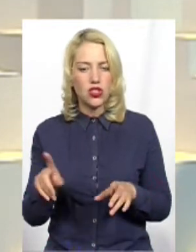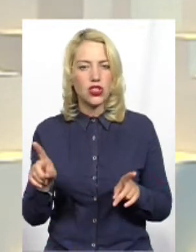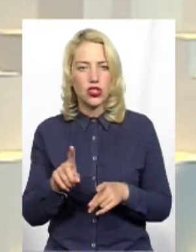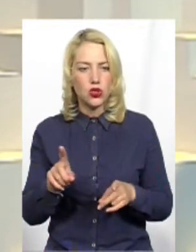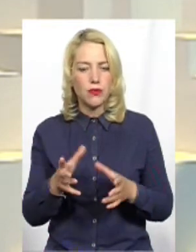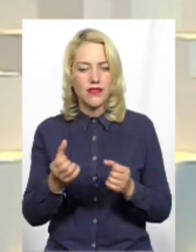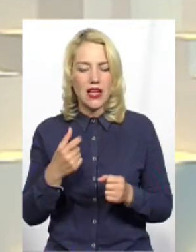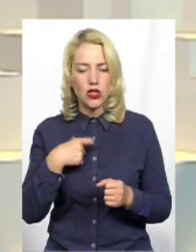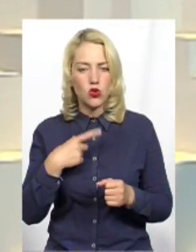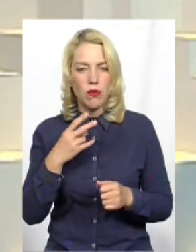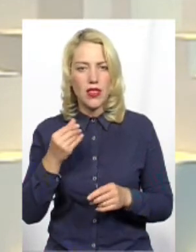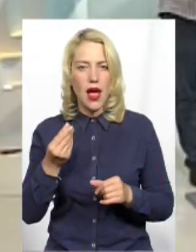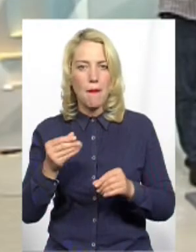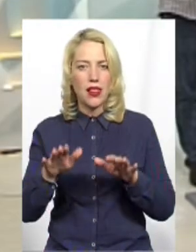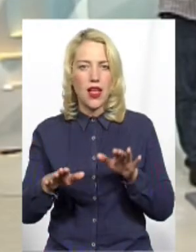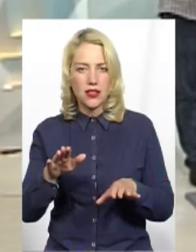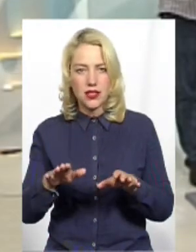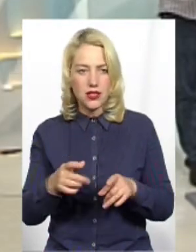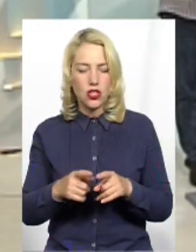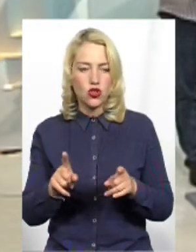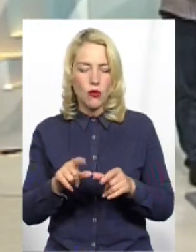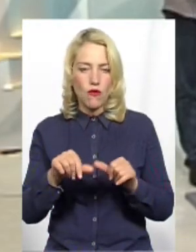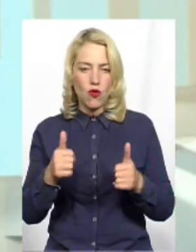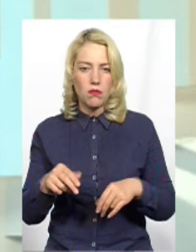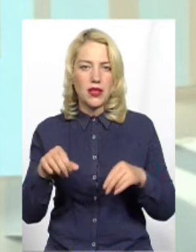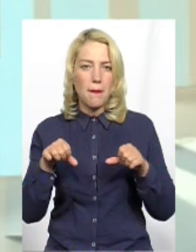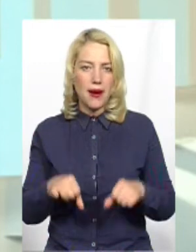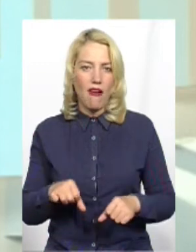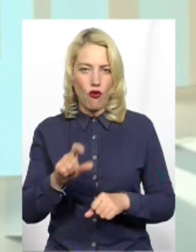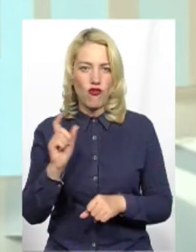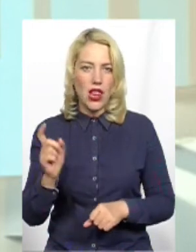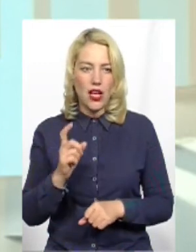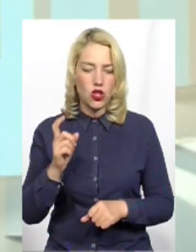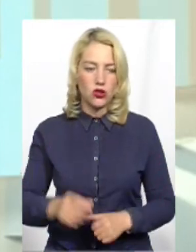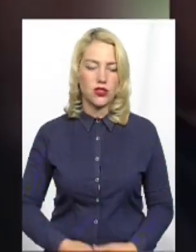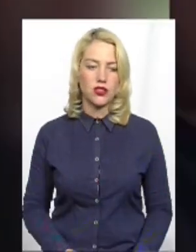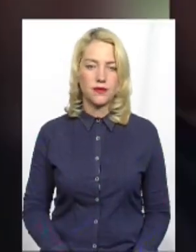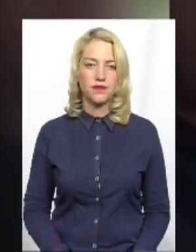собі на баланс і оформити на нього свідомство, на праву власності Наступне питання, прошу